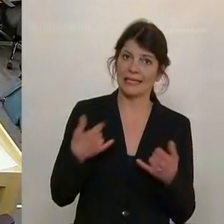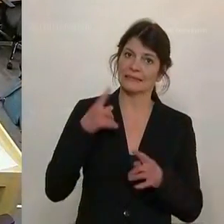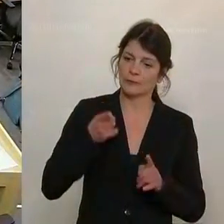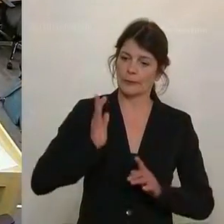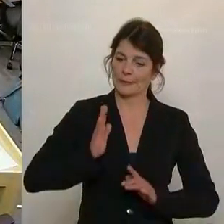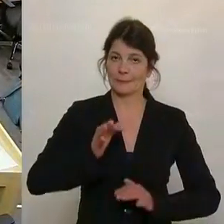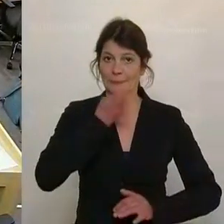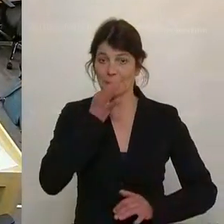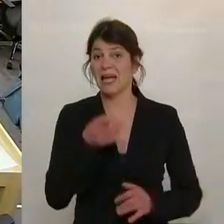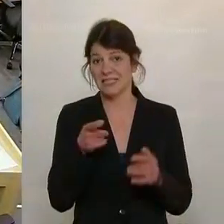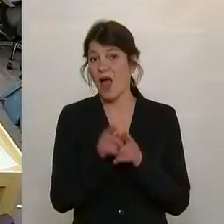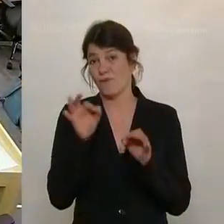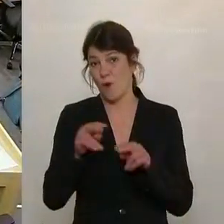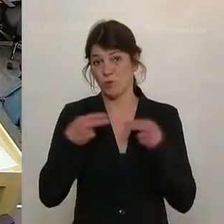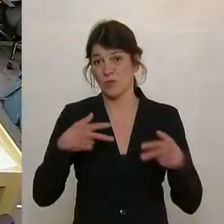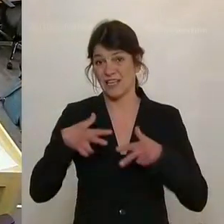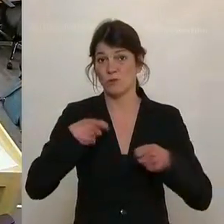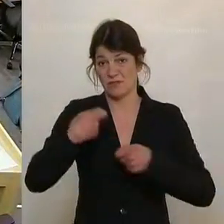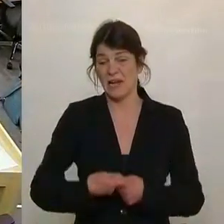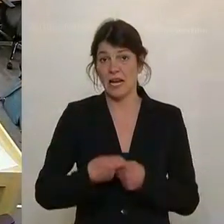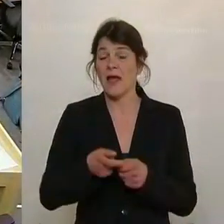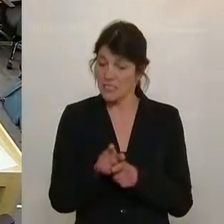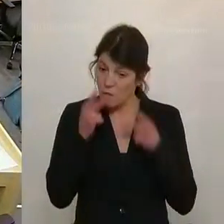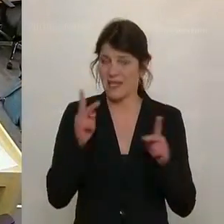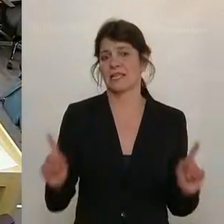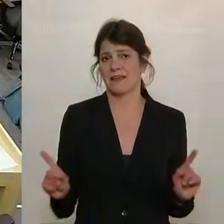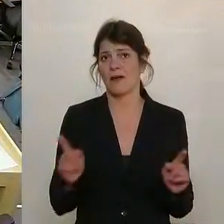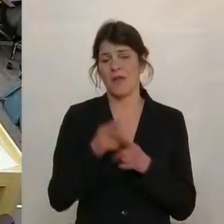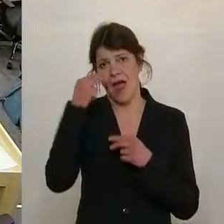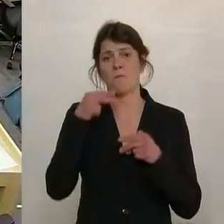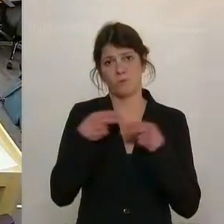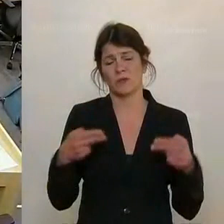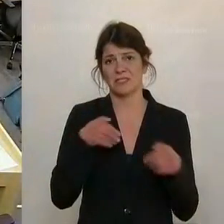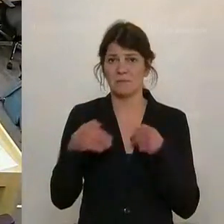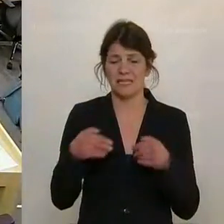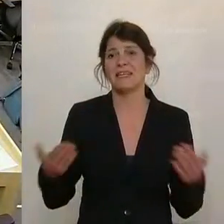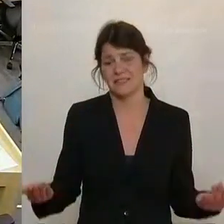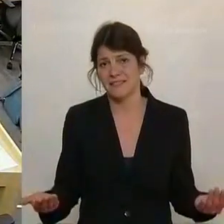der Rede für alle, auch für Bundesregierungsmitglieder gilt. Und Herr Bundesminister,